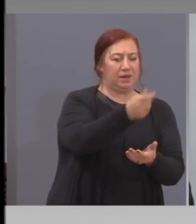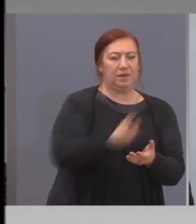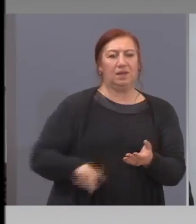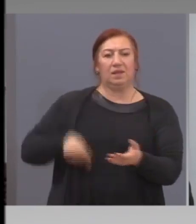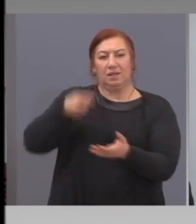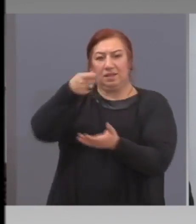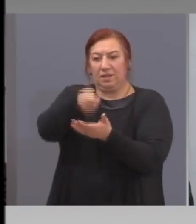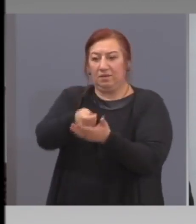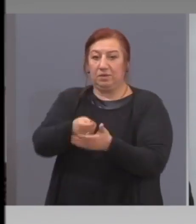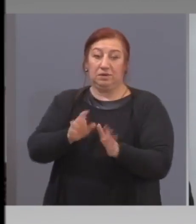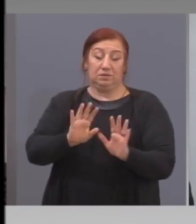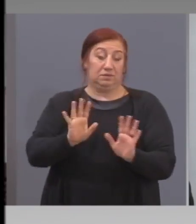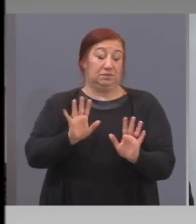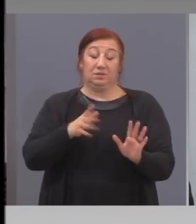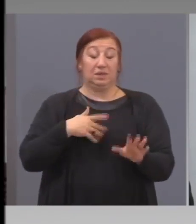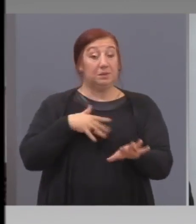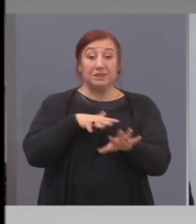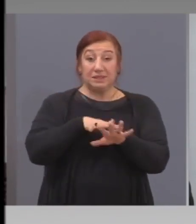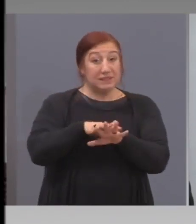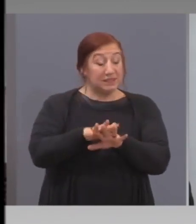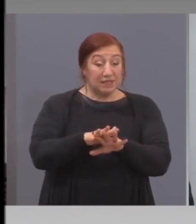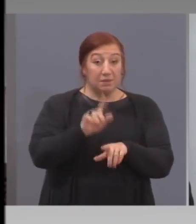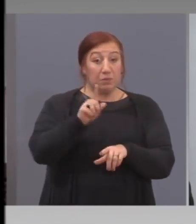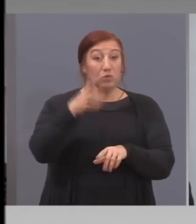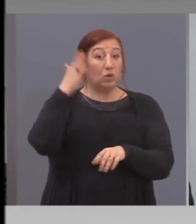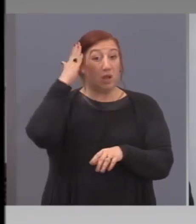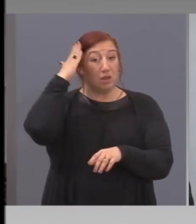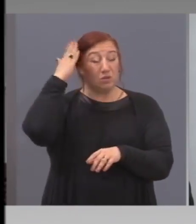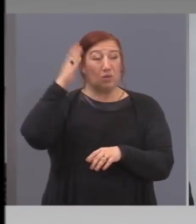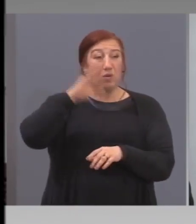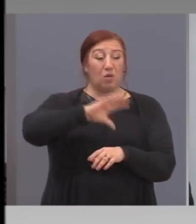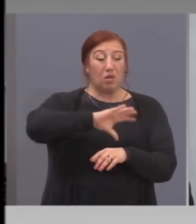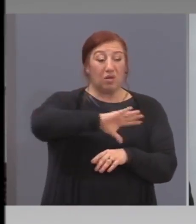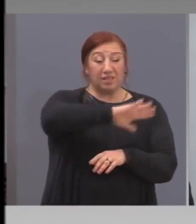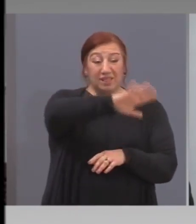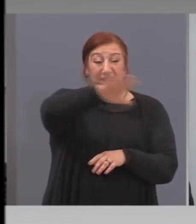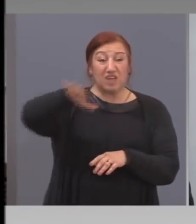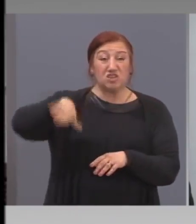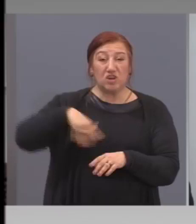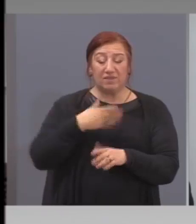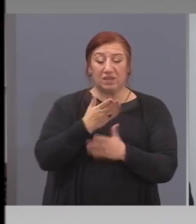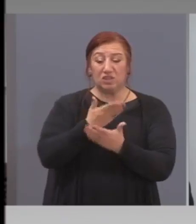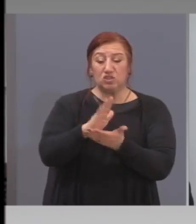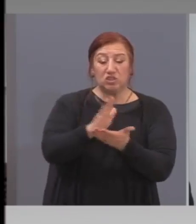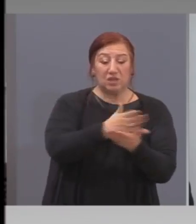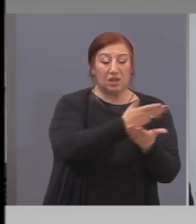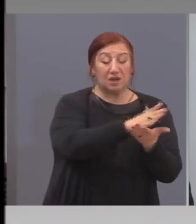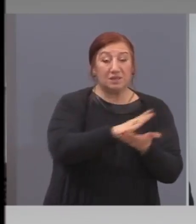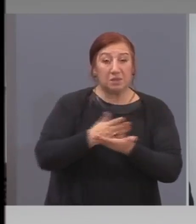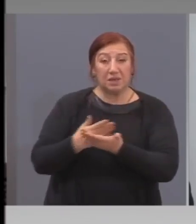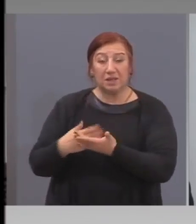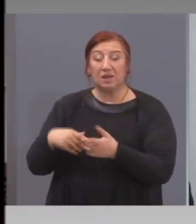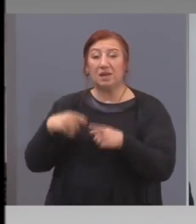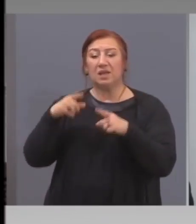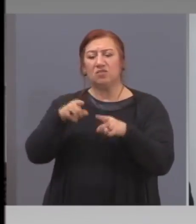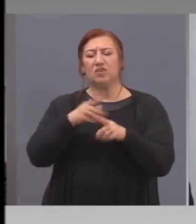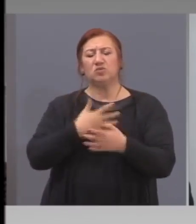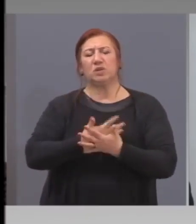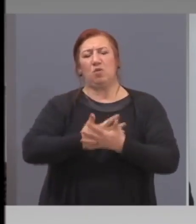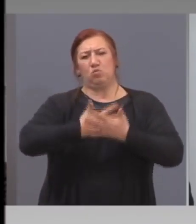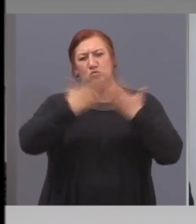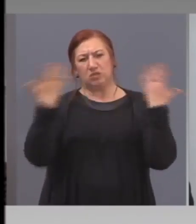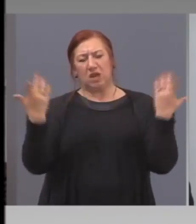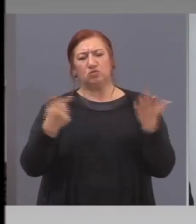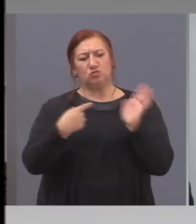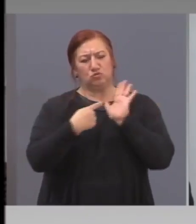Има система, по която държавата ще разпределя и съответно тя ще е най-прозрачна и публична.